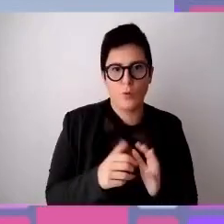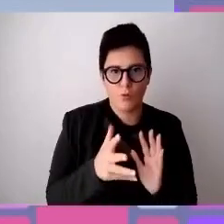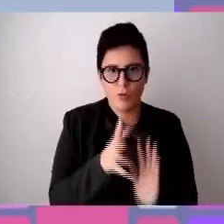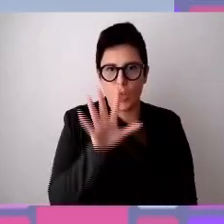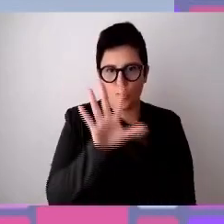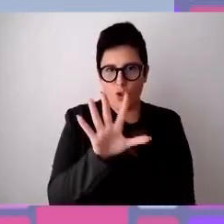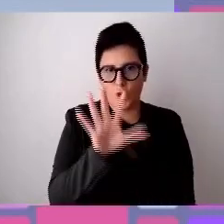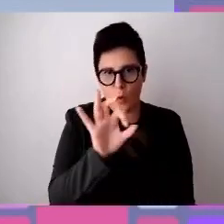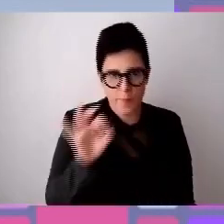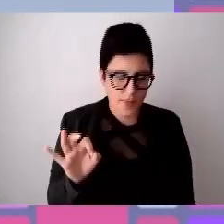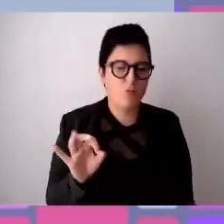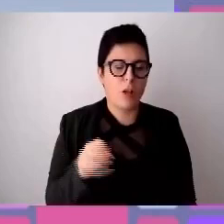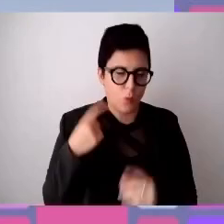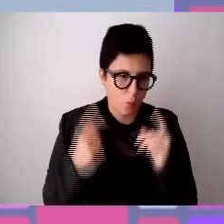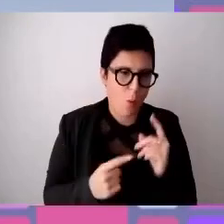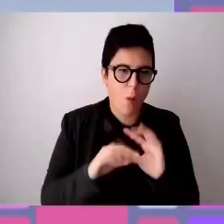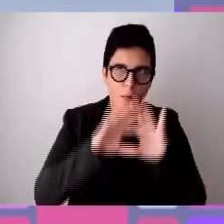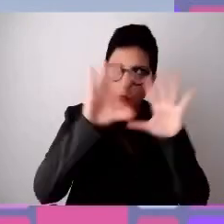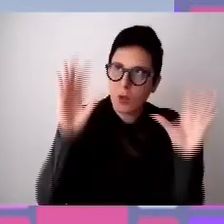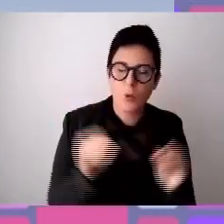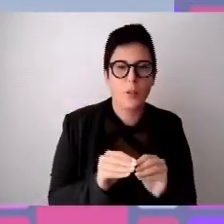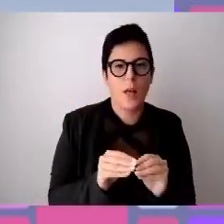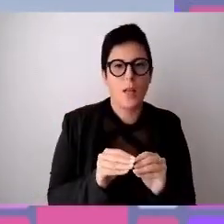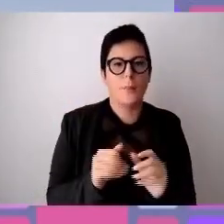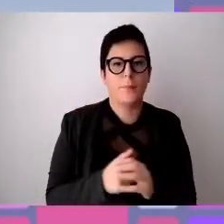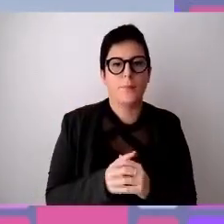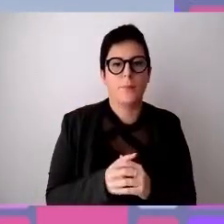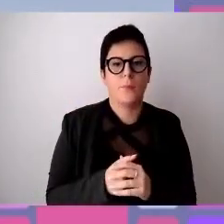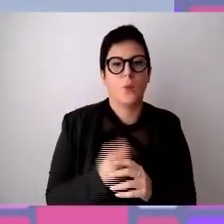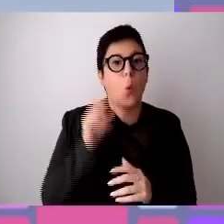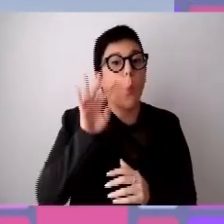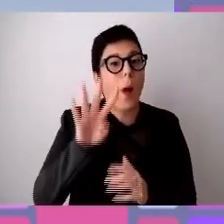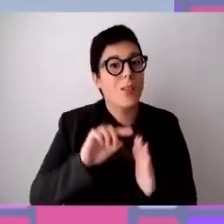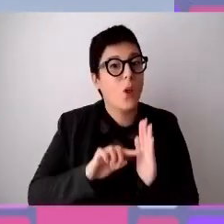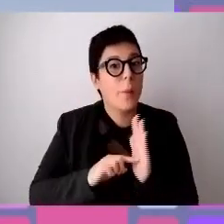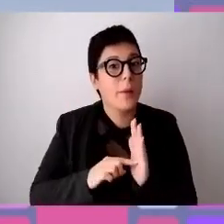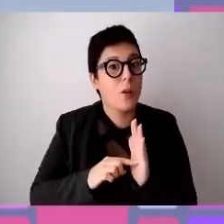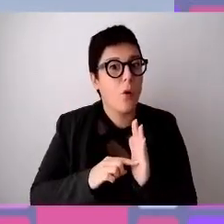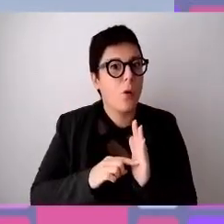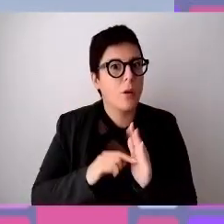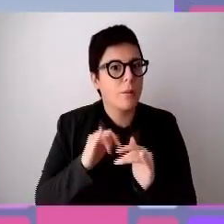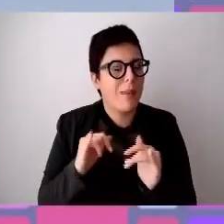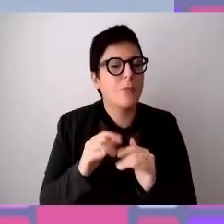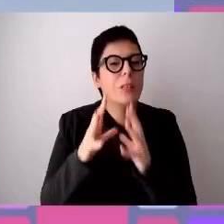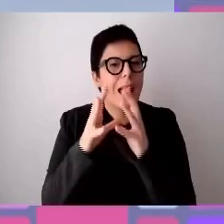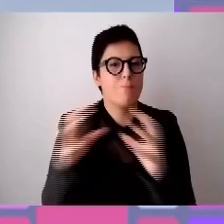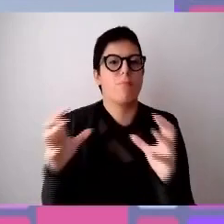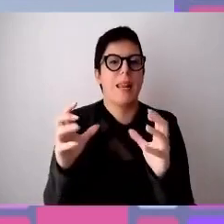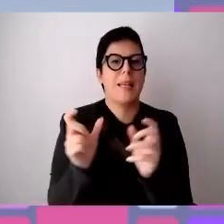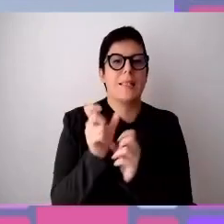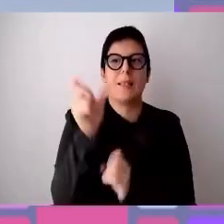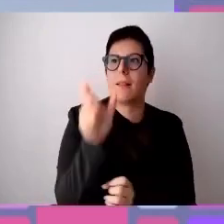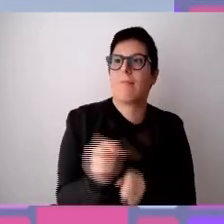5% della nostra popolazione totale e abbiamo circa 4 milioni e mezzo di imprese presente sul territorio